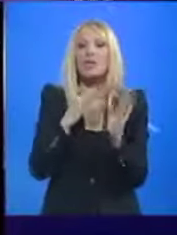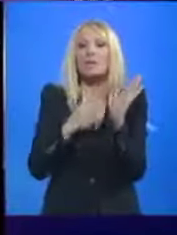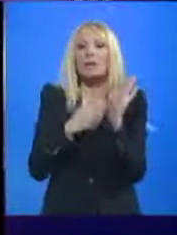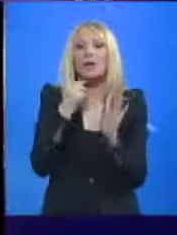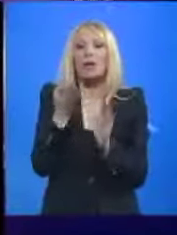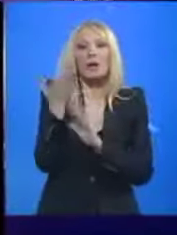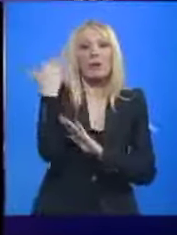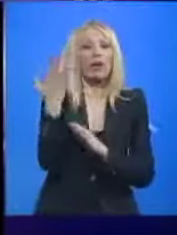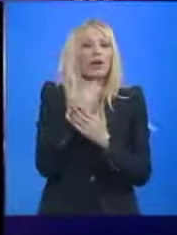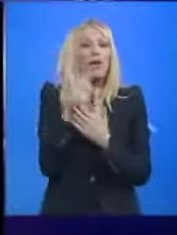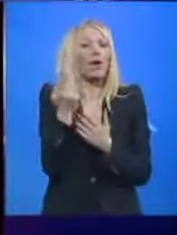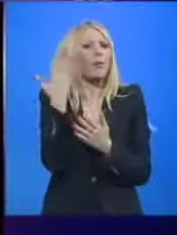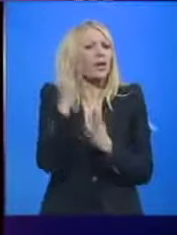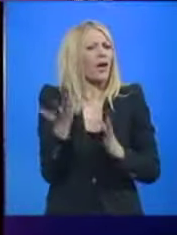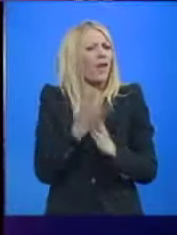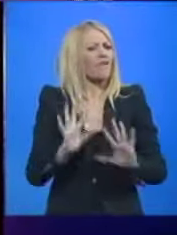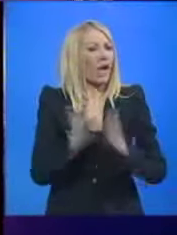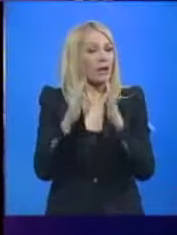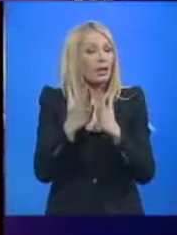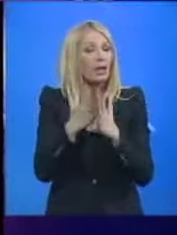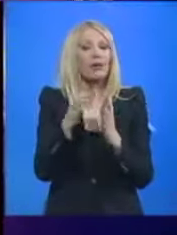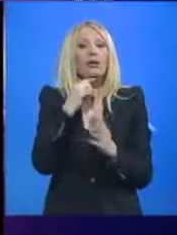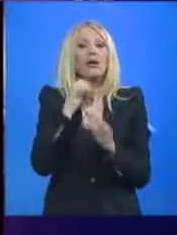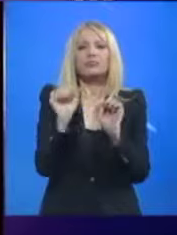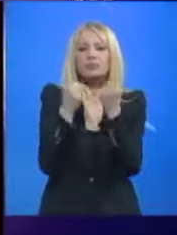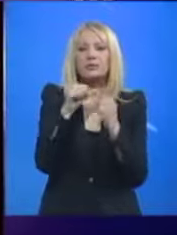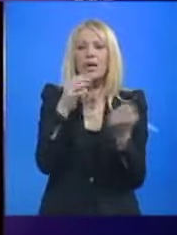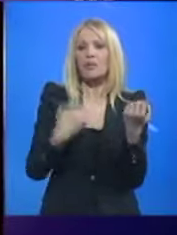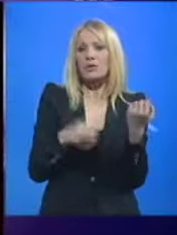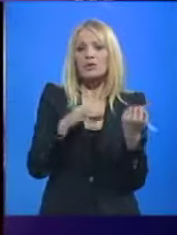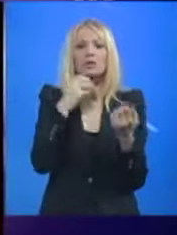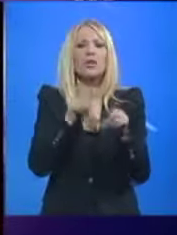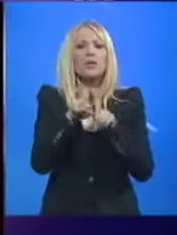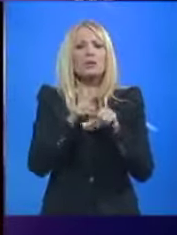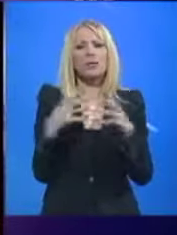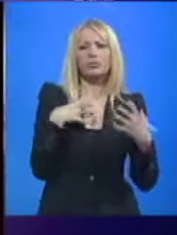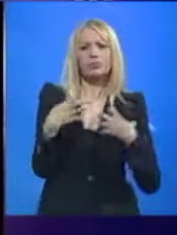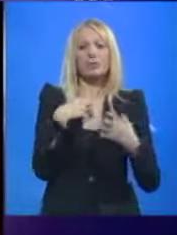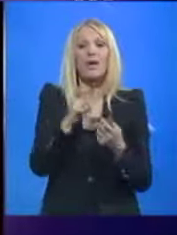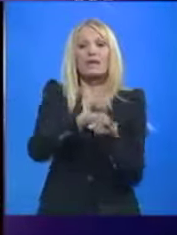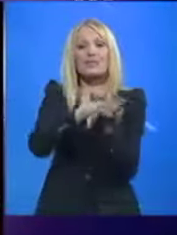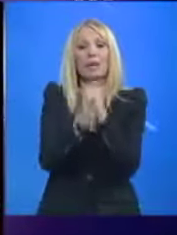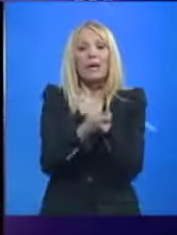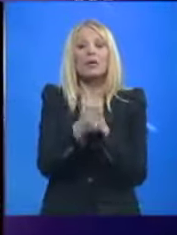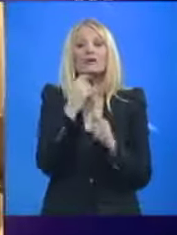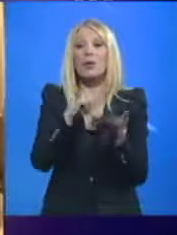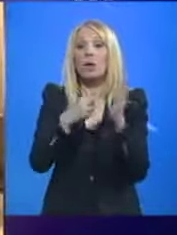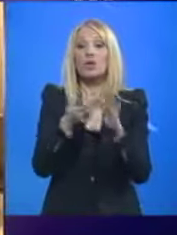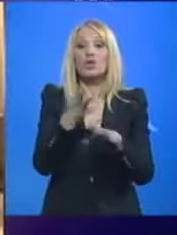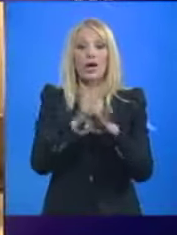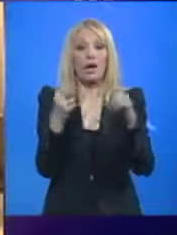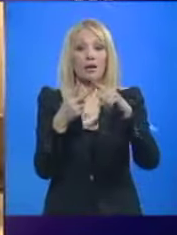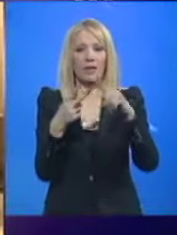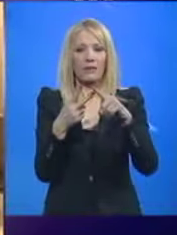nema nekadašnje predizborne vatre. Realiti programi i muzičke emisije imitacija zamenile su političare na televiziji. Imate